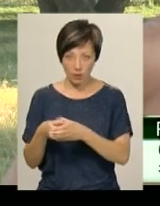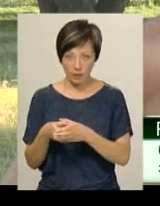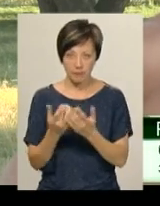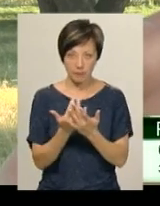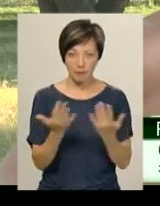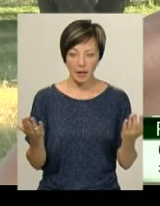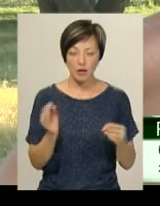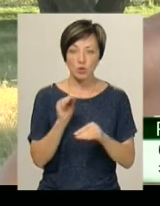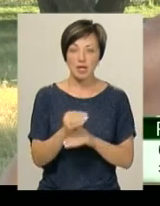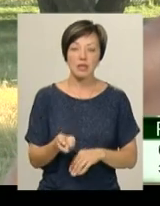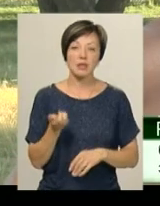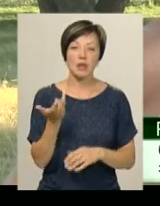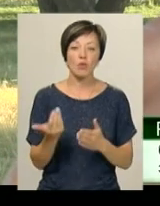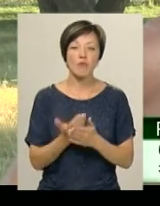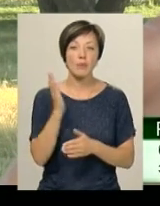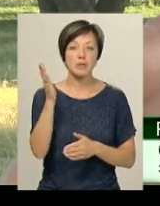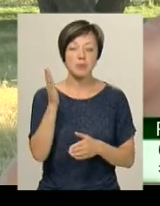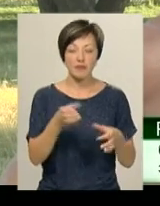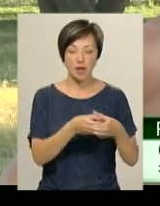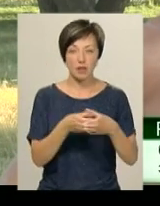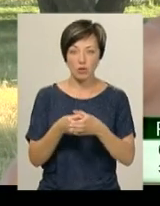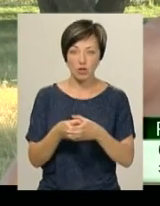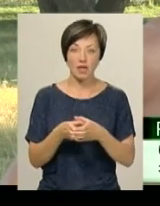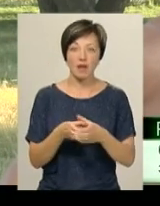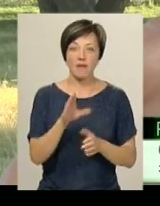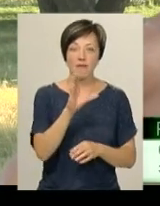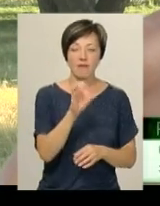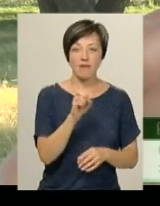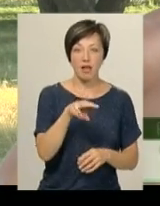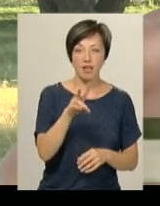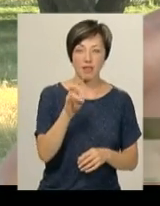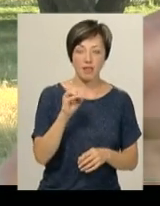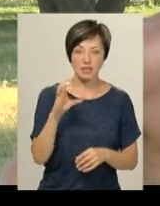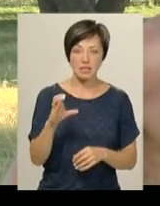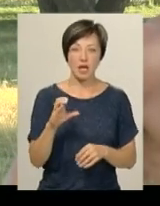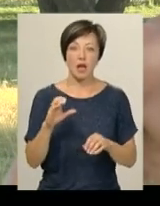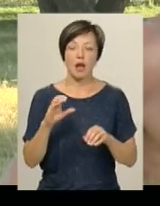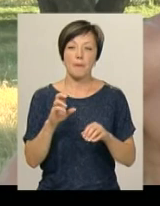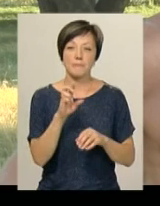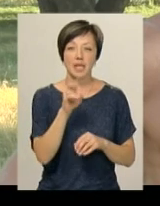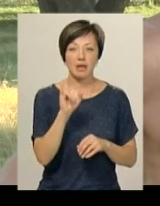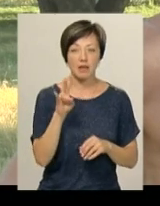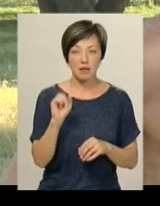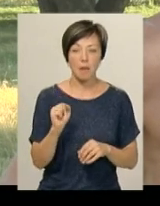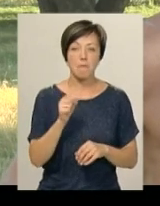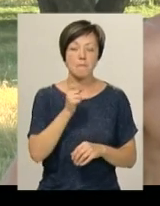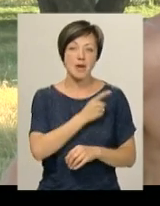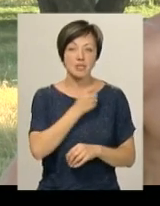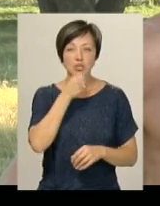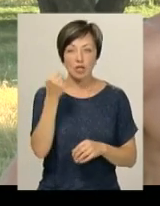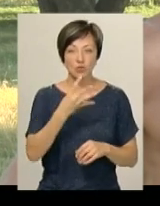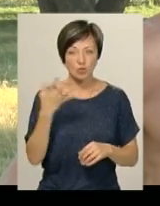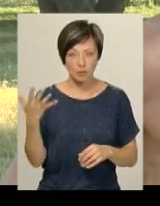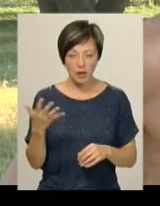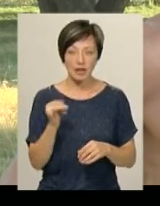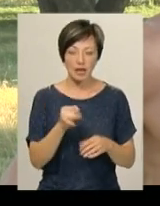категорій. Ми додали декілька нових перспективних категорій – це велнес, бікіні, майстри віком старше за 45 років. Традиційно буде 5 категорій по